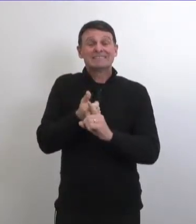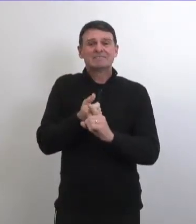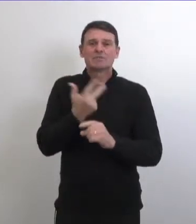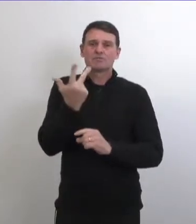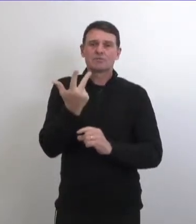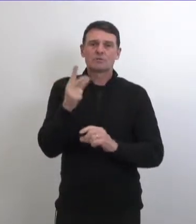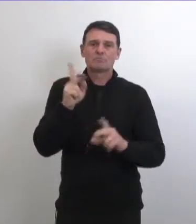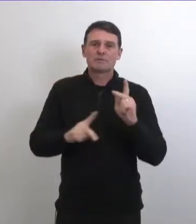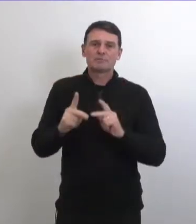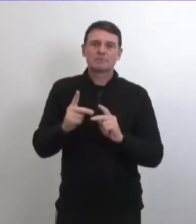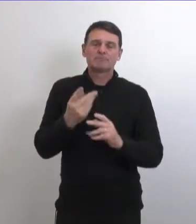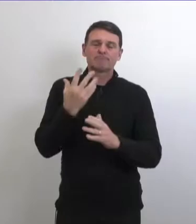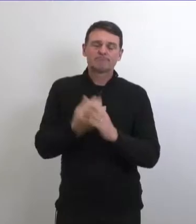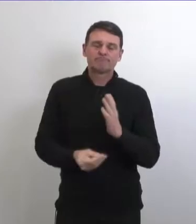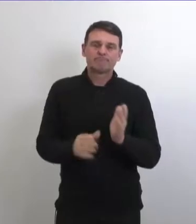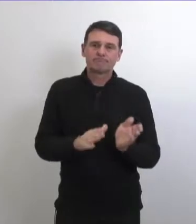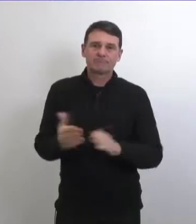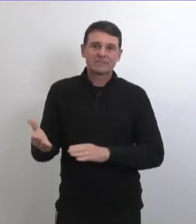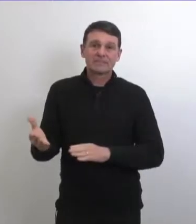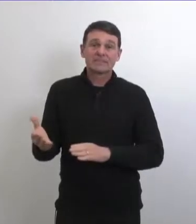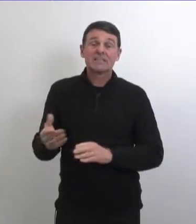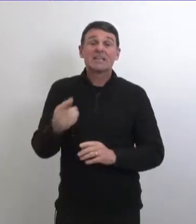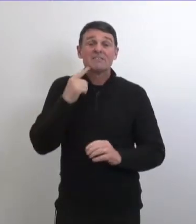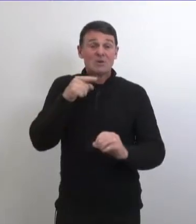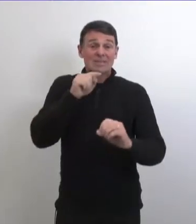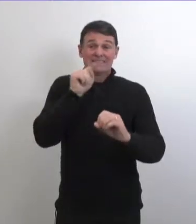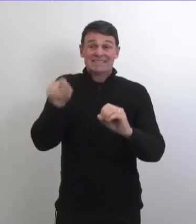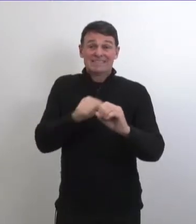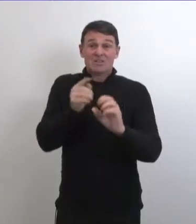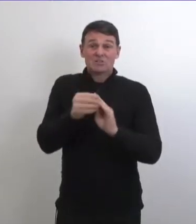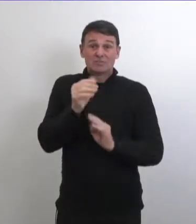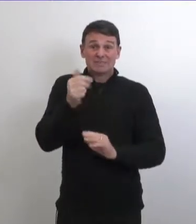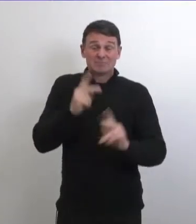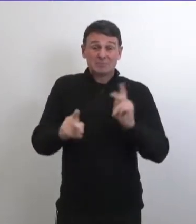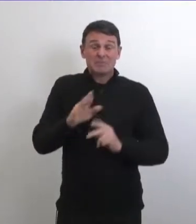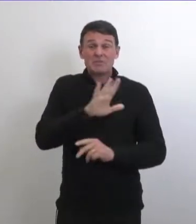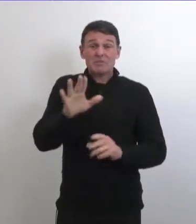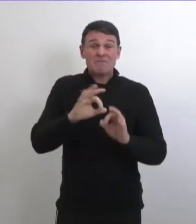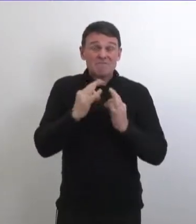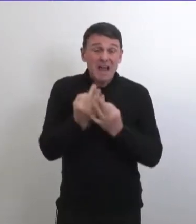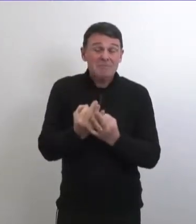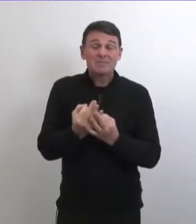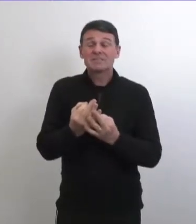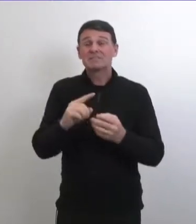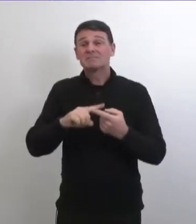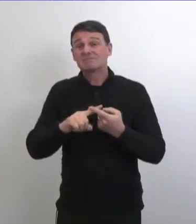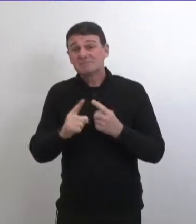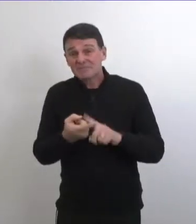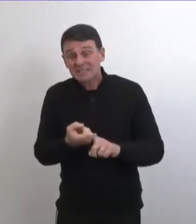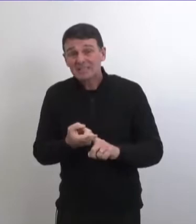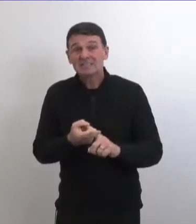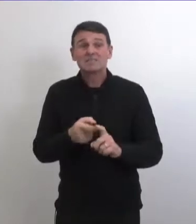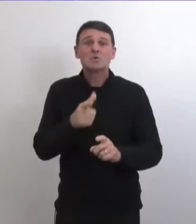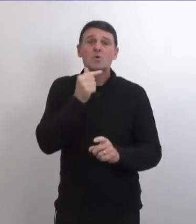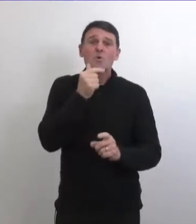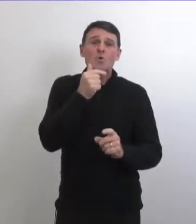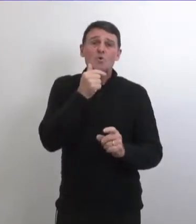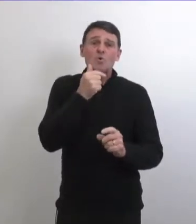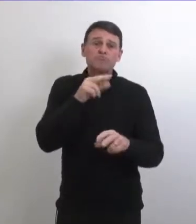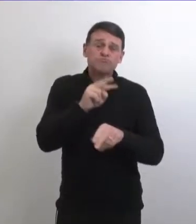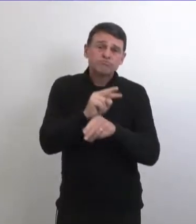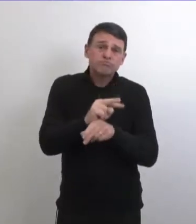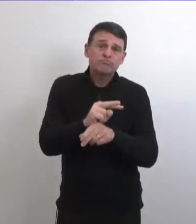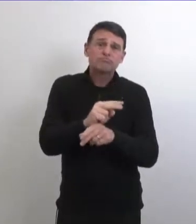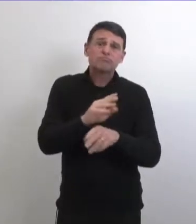entre les lacs et 3 dans la région sanitaire de winnipeg je veux présenter mes condoléances aux familles aux proches aux